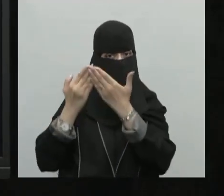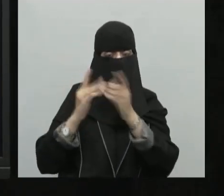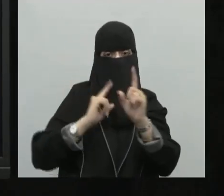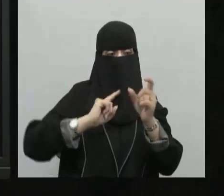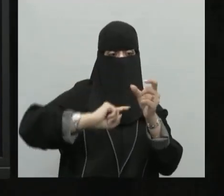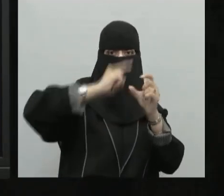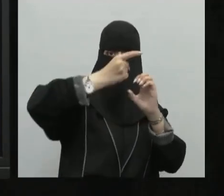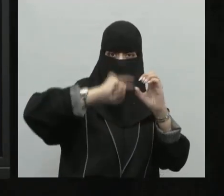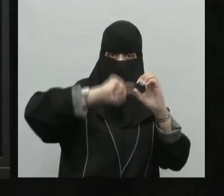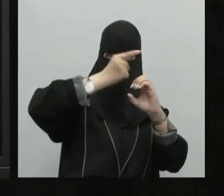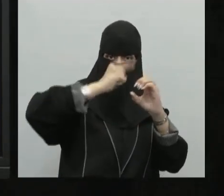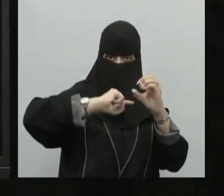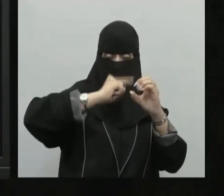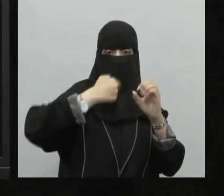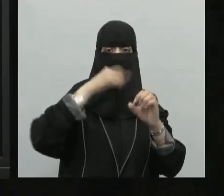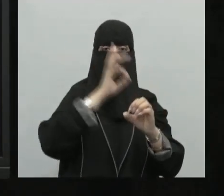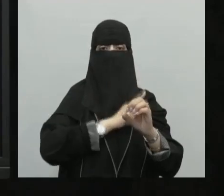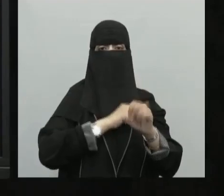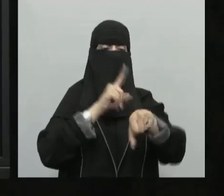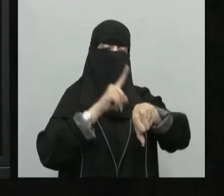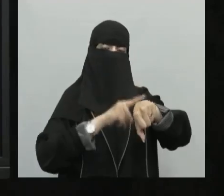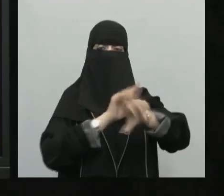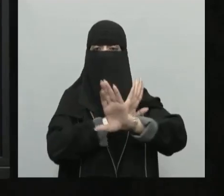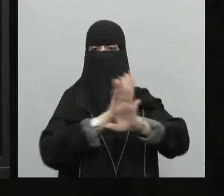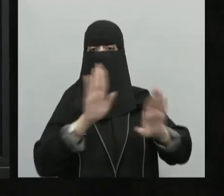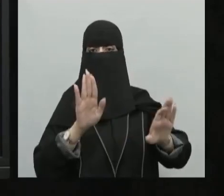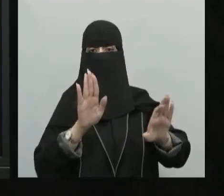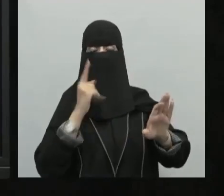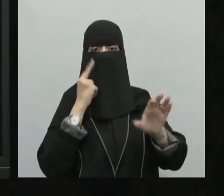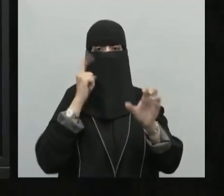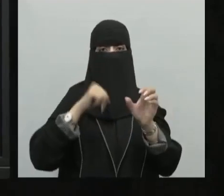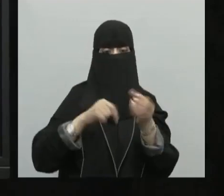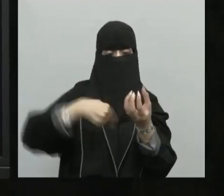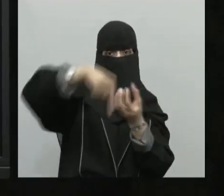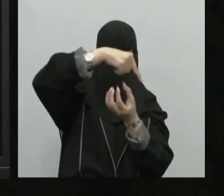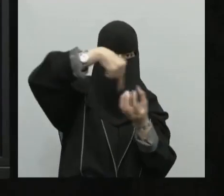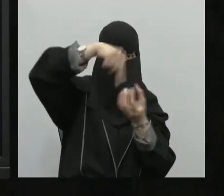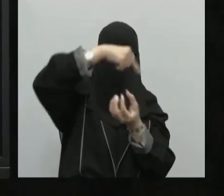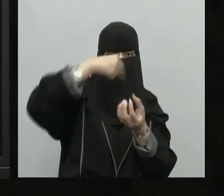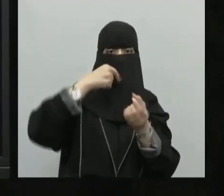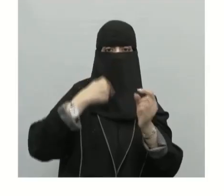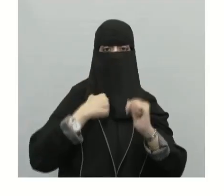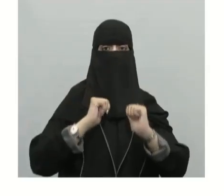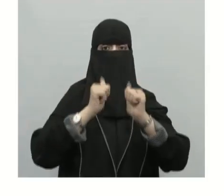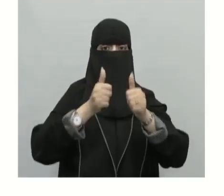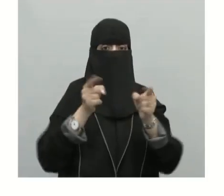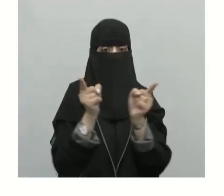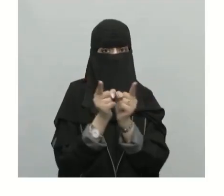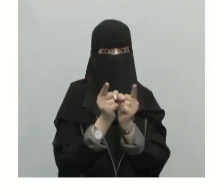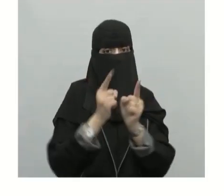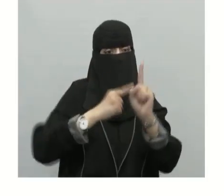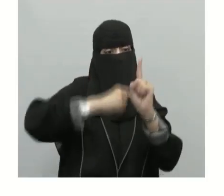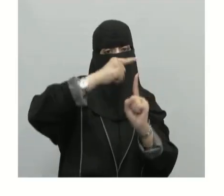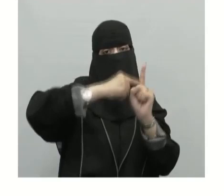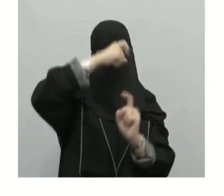خلال دوائر العرض نستطيع أن نحدد المناطق الحرارية أحسنتم إذن أبناء وابنات